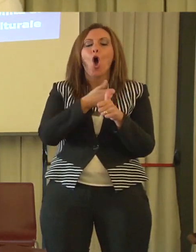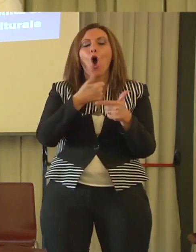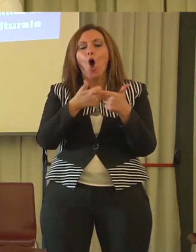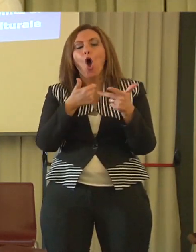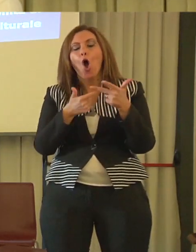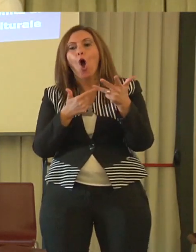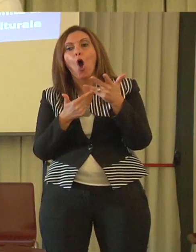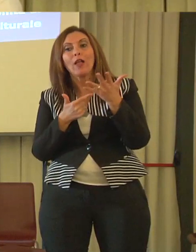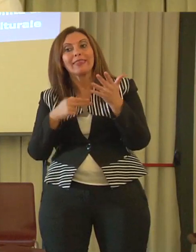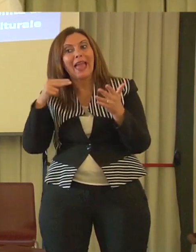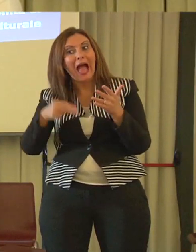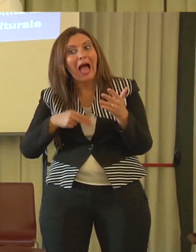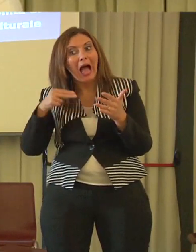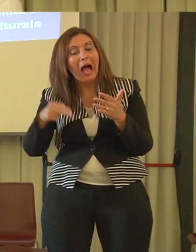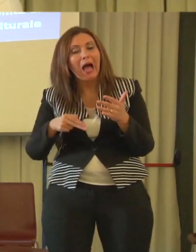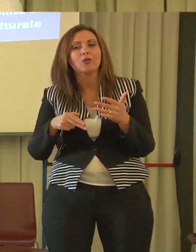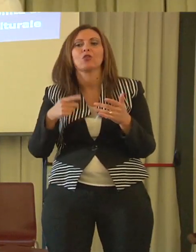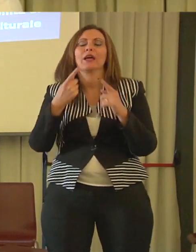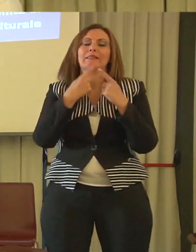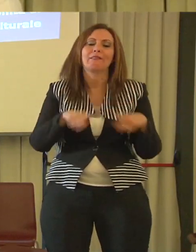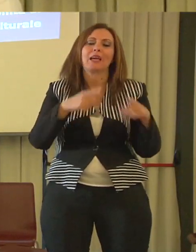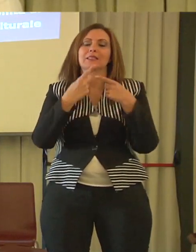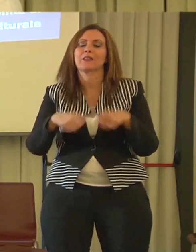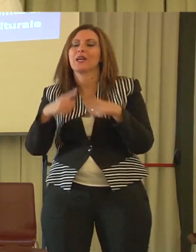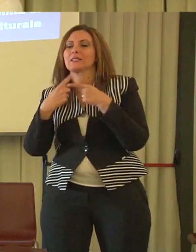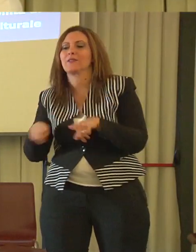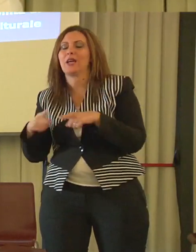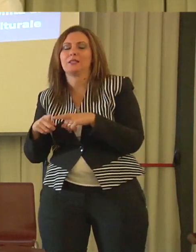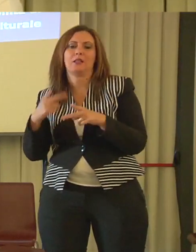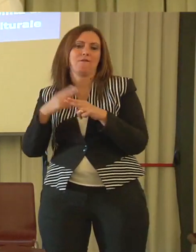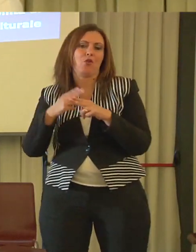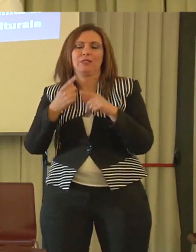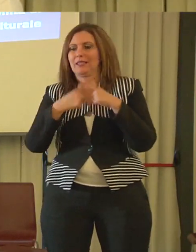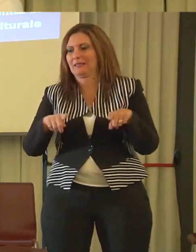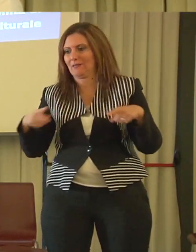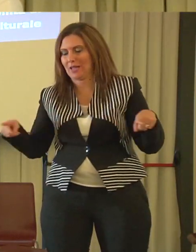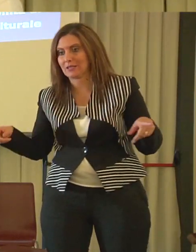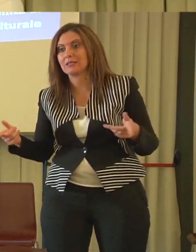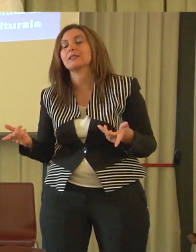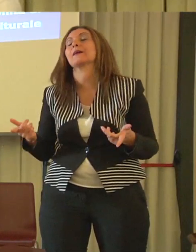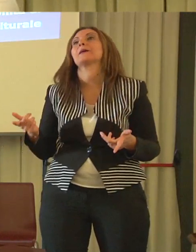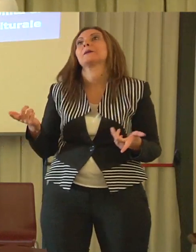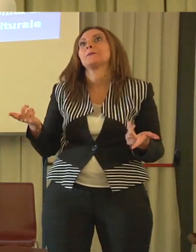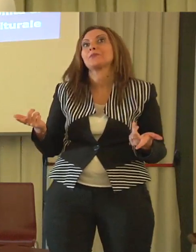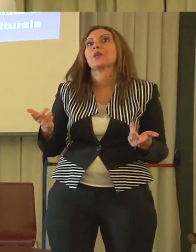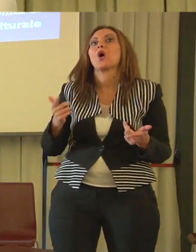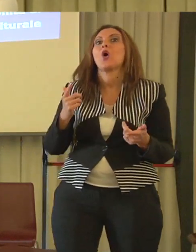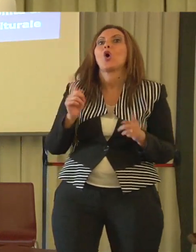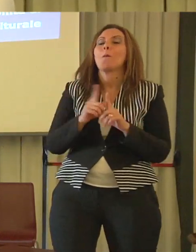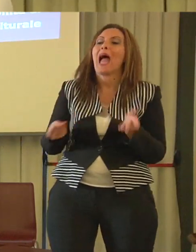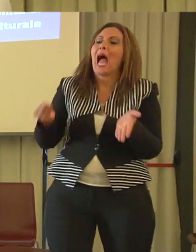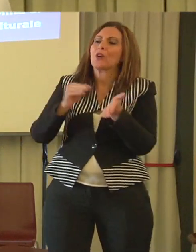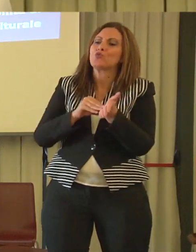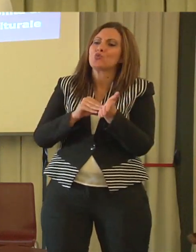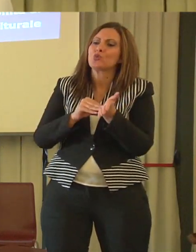differenziata dal primo, perché siamo riusciti ad aggiungere sempre qualcosa in più, da rendere originale il successivo.